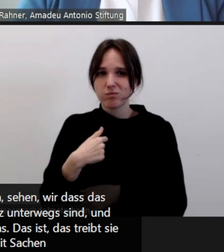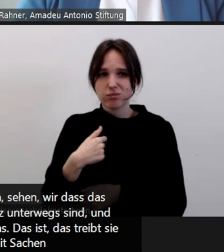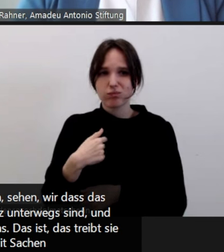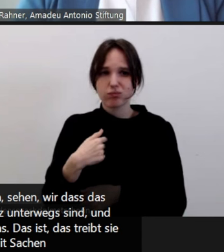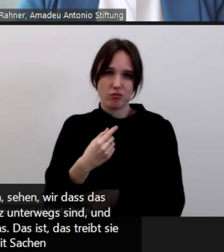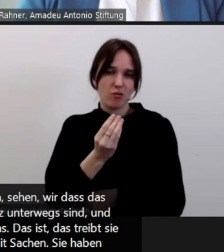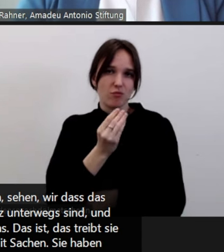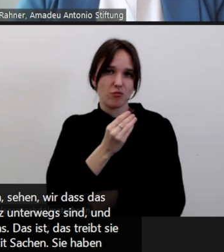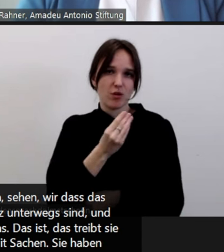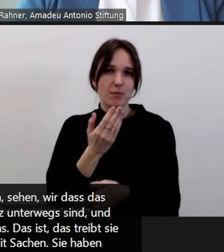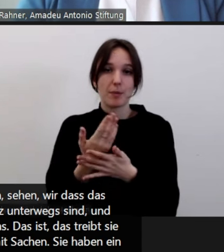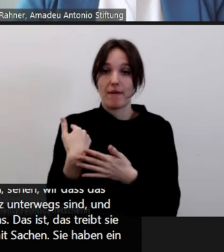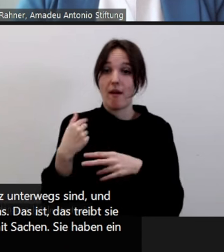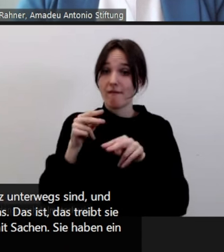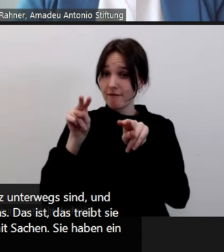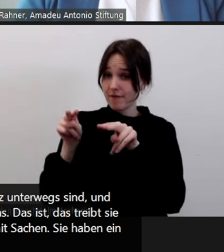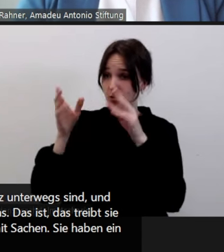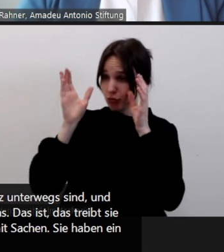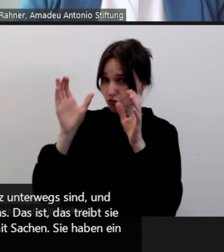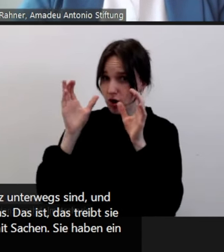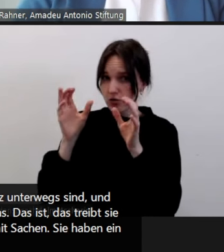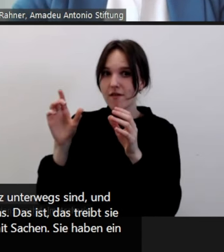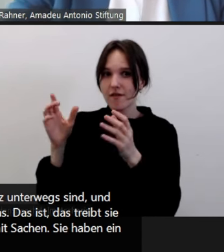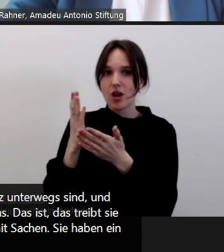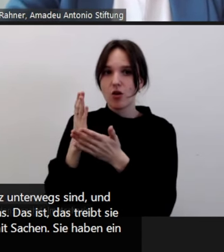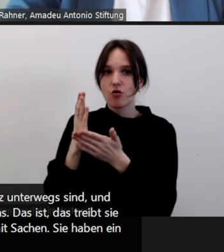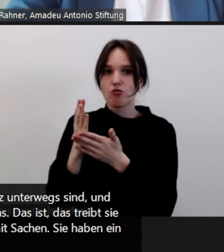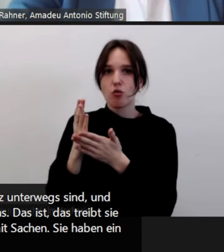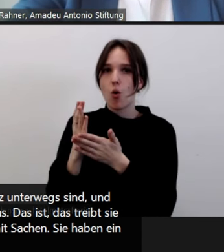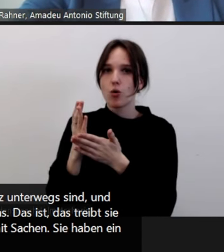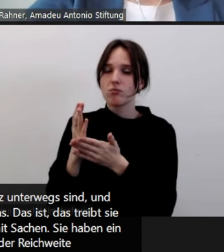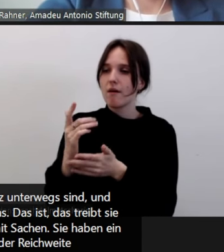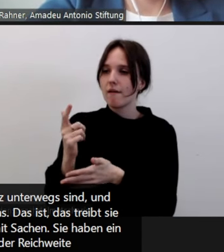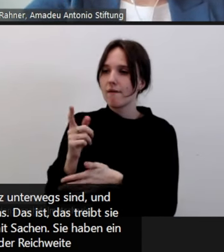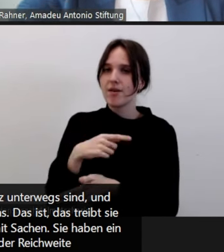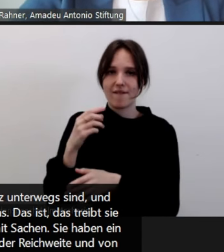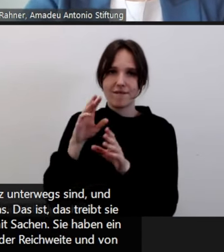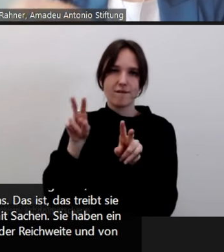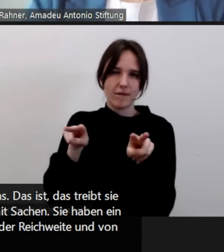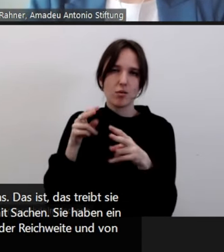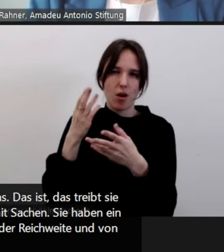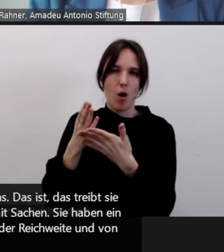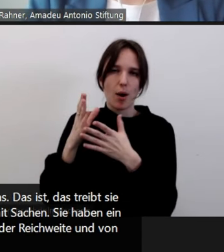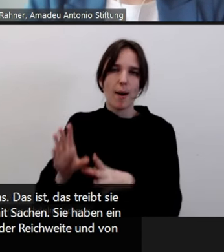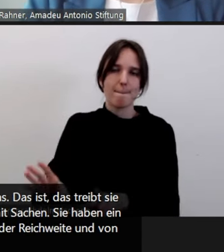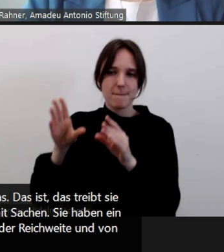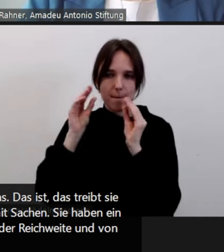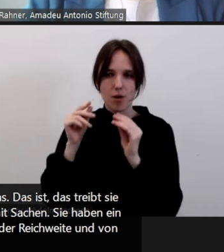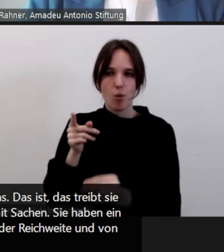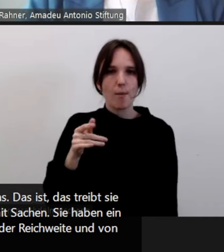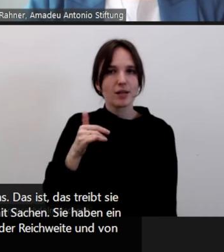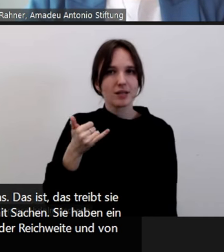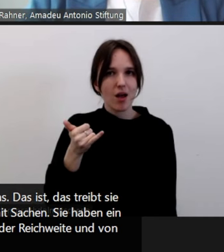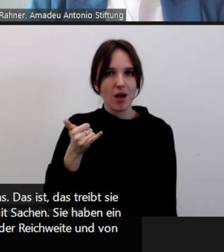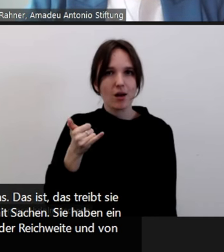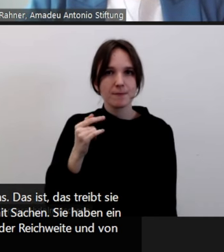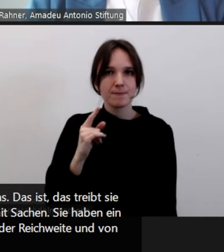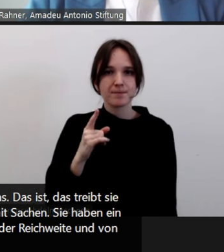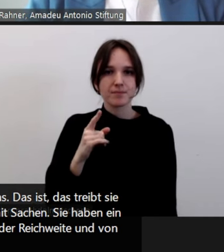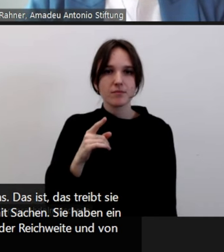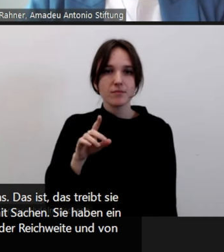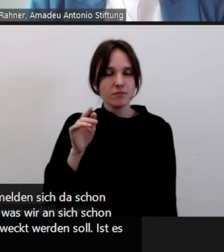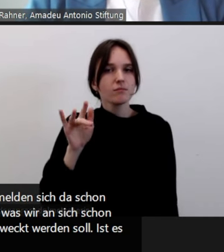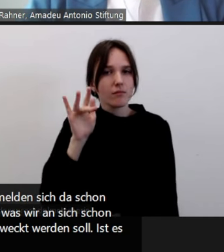Sachen. Sie haben ein Video gesehen, was wir an sich schon rein von der Reichweite und von der, was damit bezweckt werden soll, ist es als